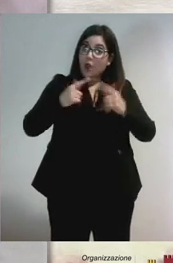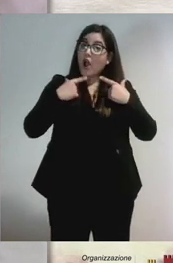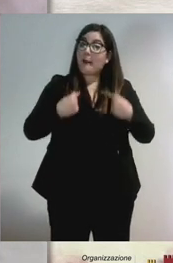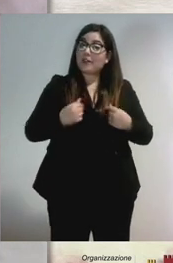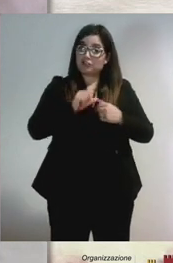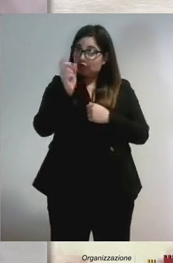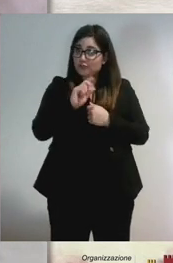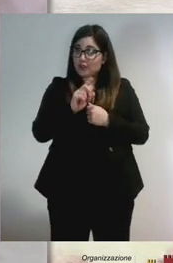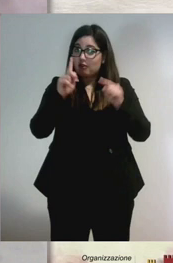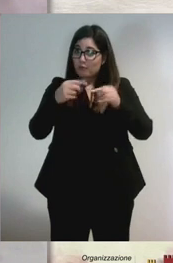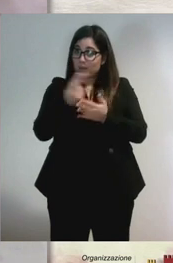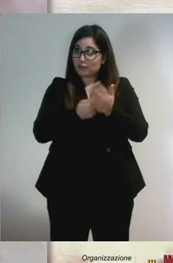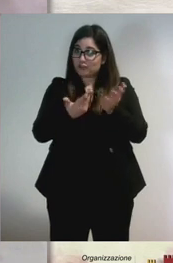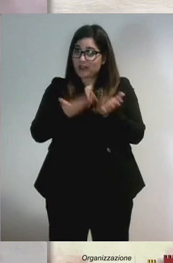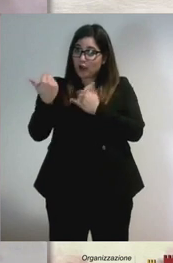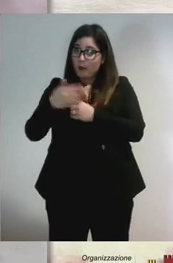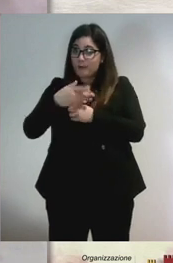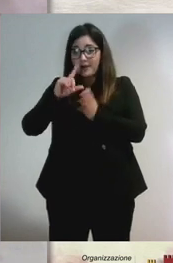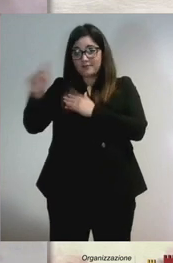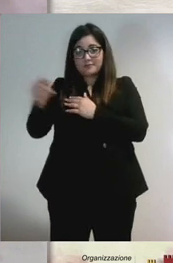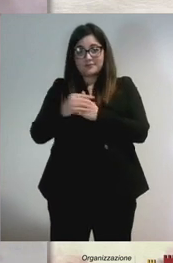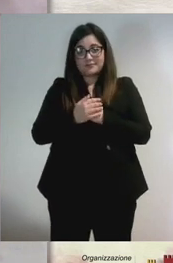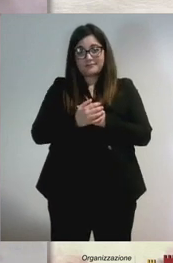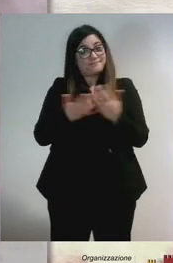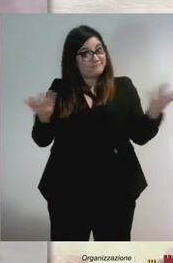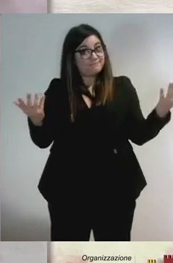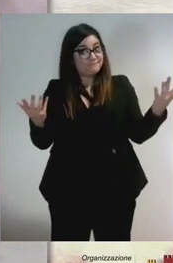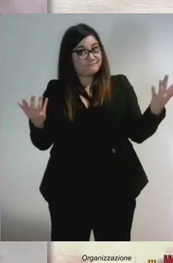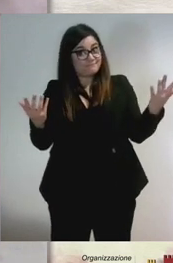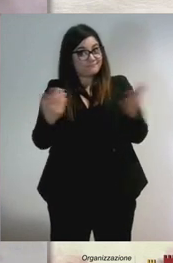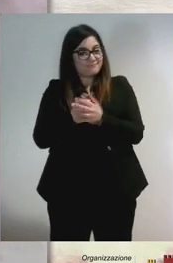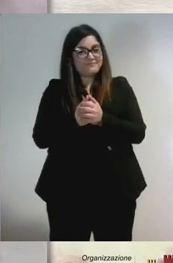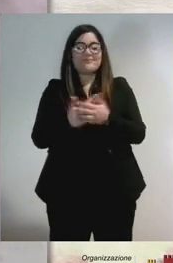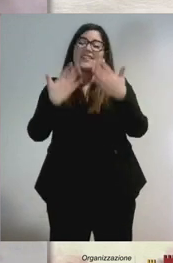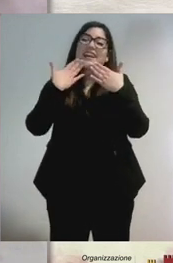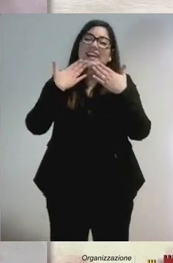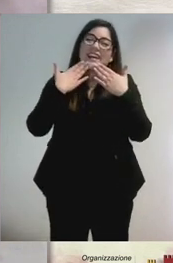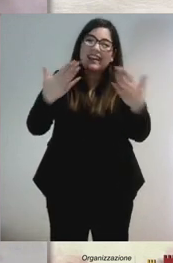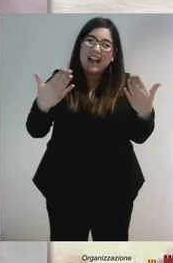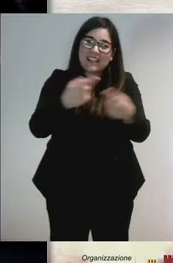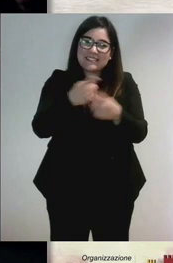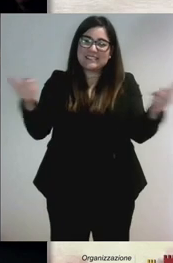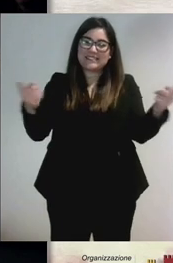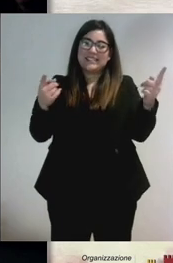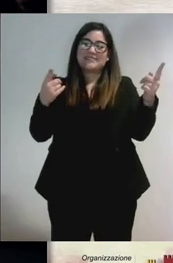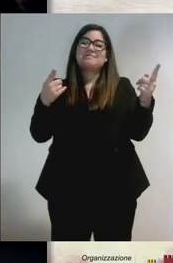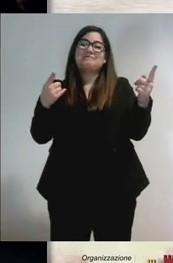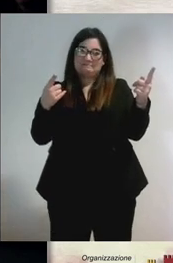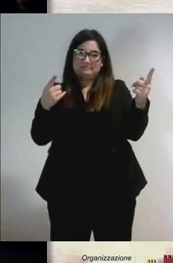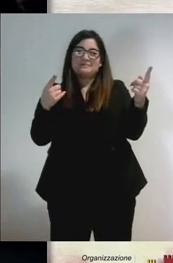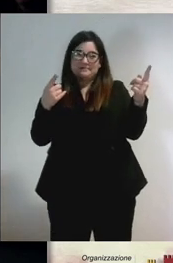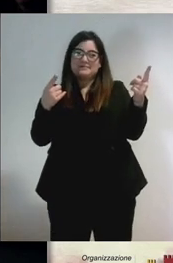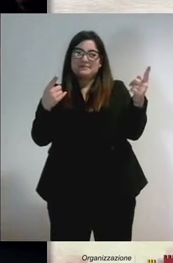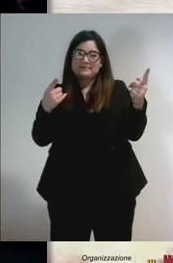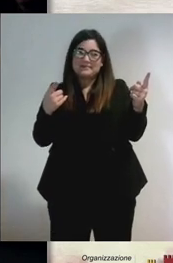Questa è la visione moderna di questo Paese. Bene, vi ringrazio e vi auguro fortuna a